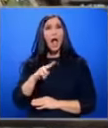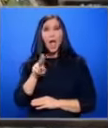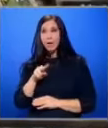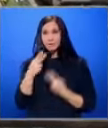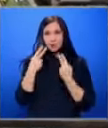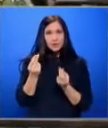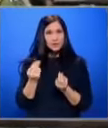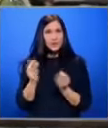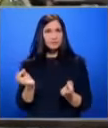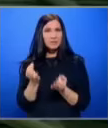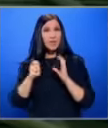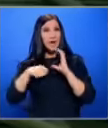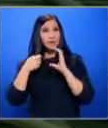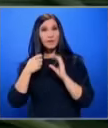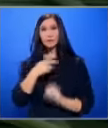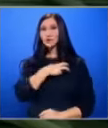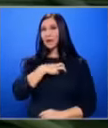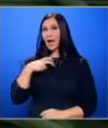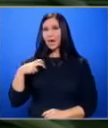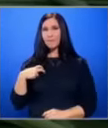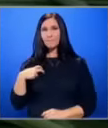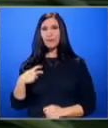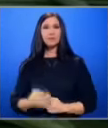цените Специален репортаж от Загреб